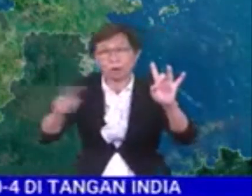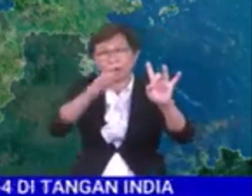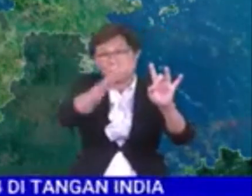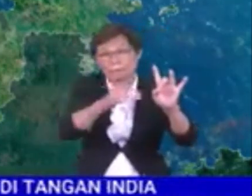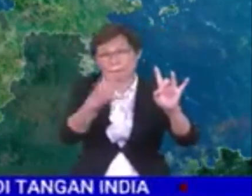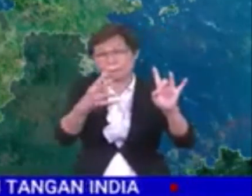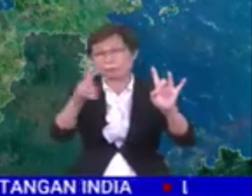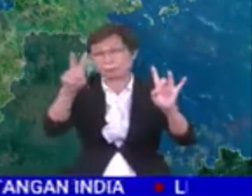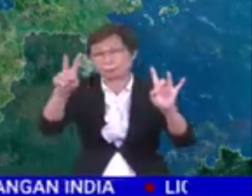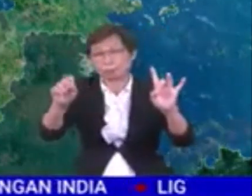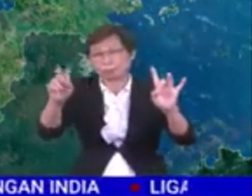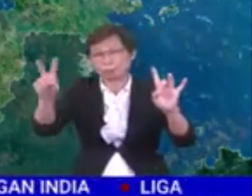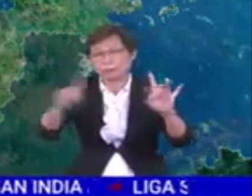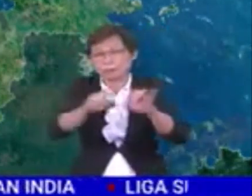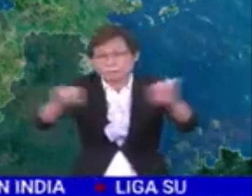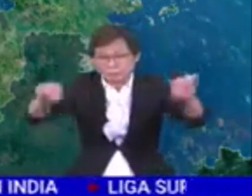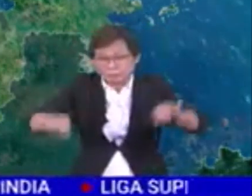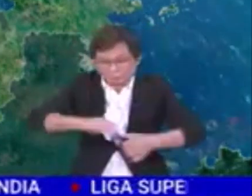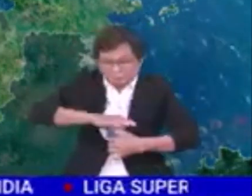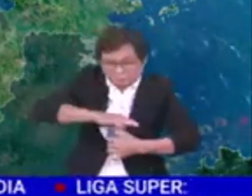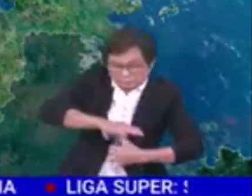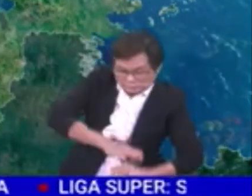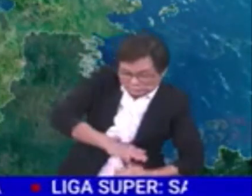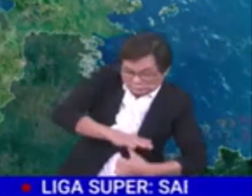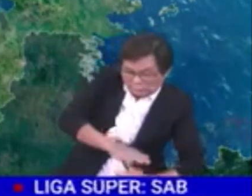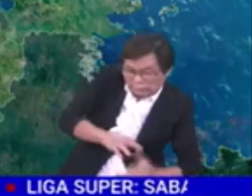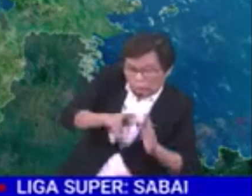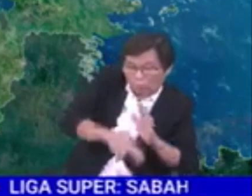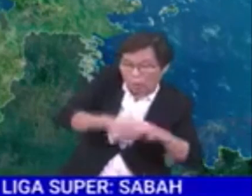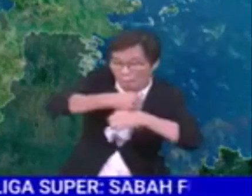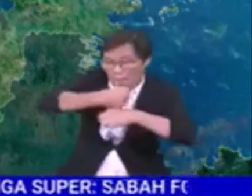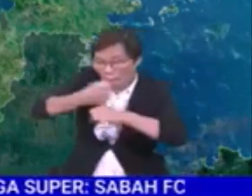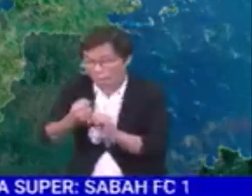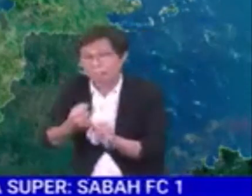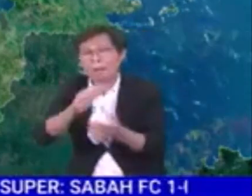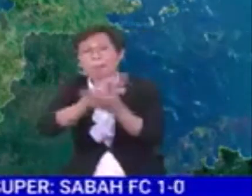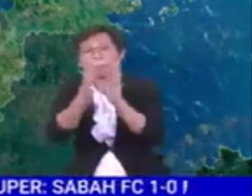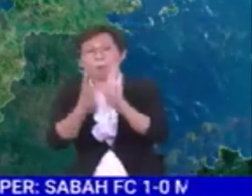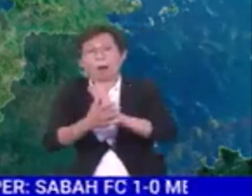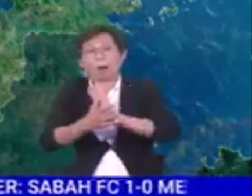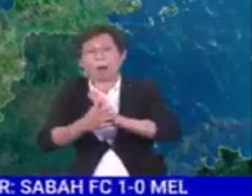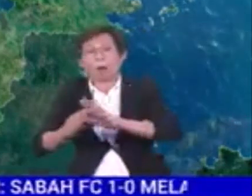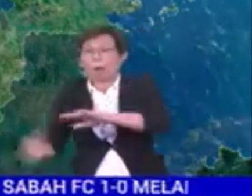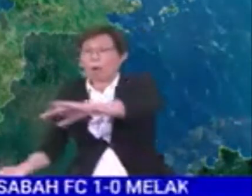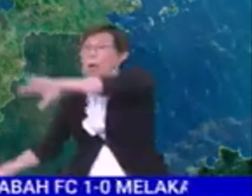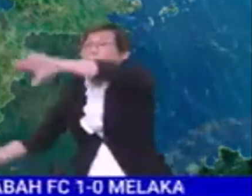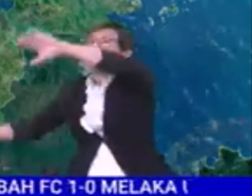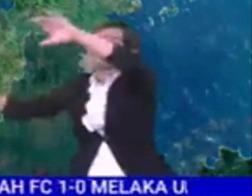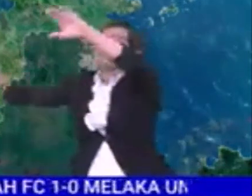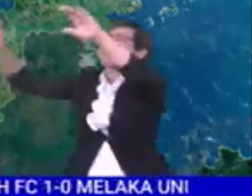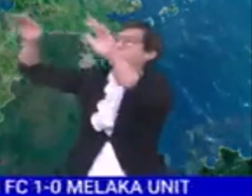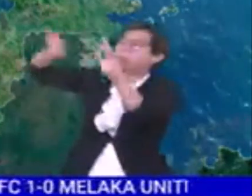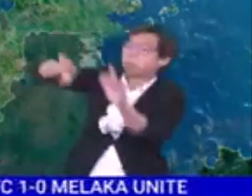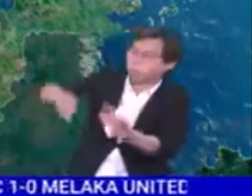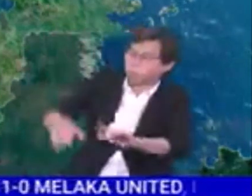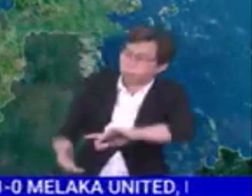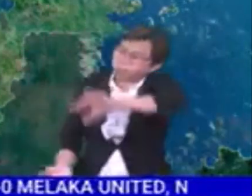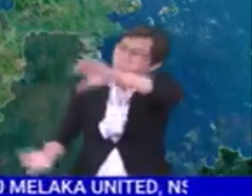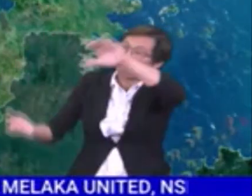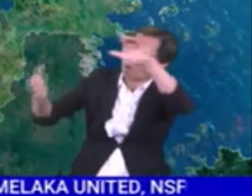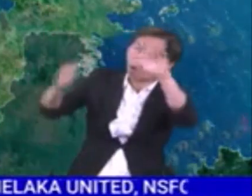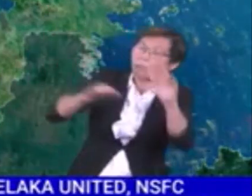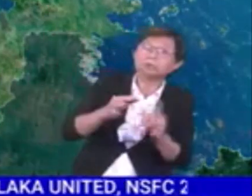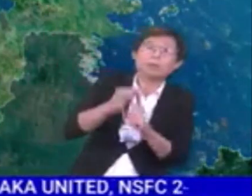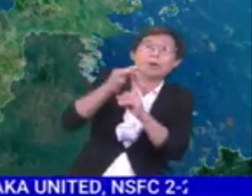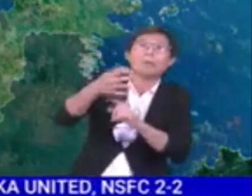satu sistem bertekanan rendah dijangka terbentuk menyebabkan ketinggian ombak bertambah terutamanya melibatkan